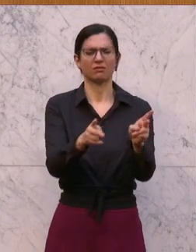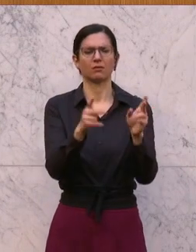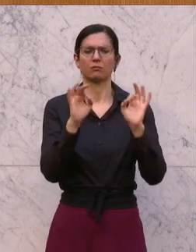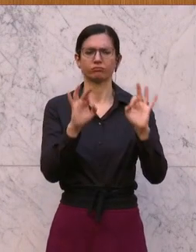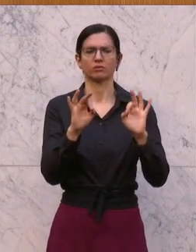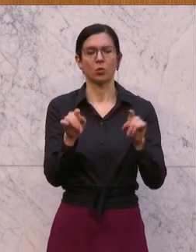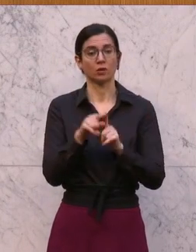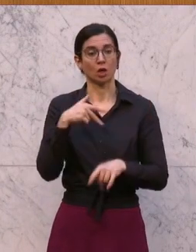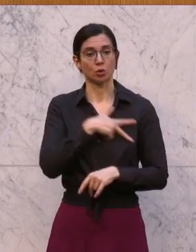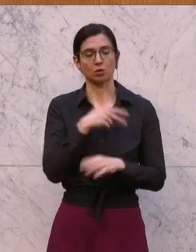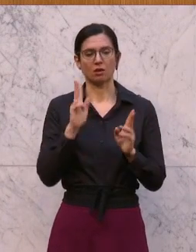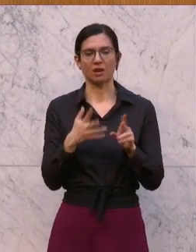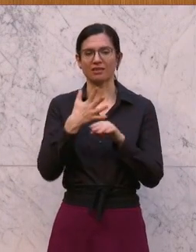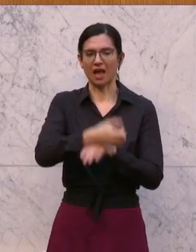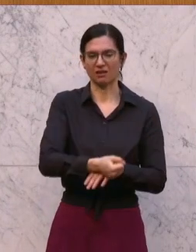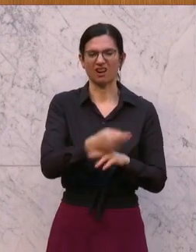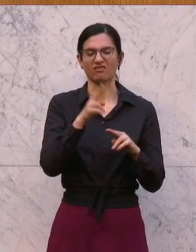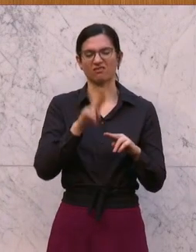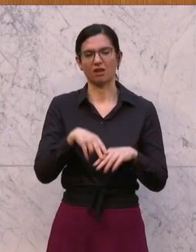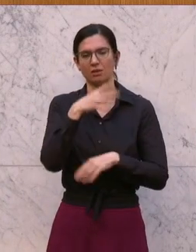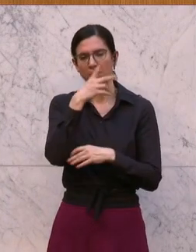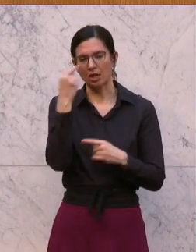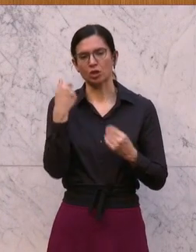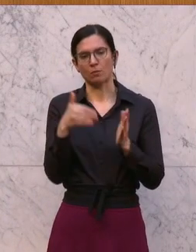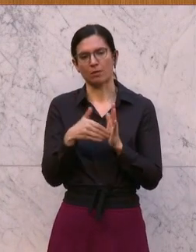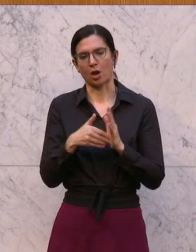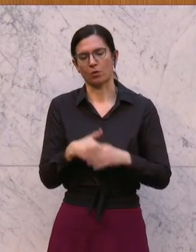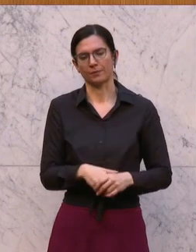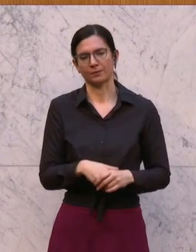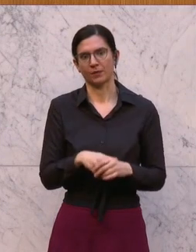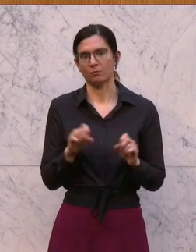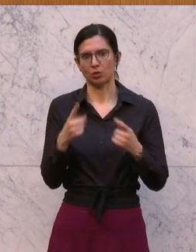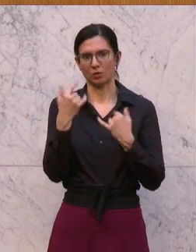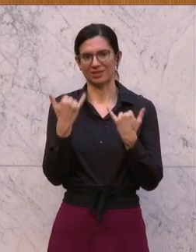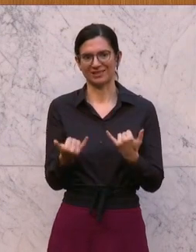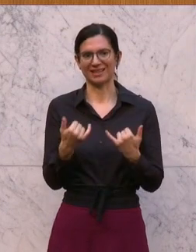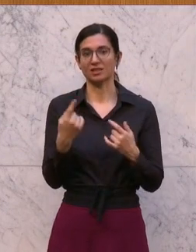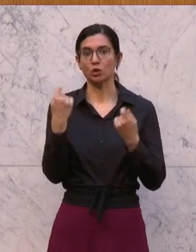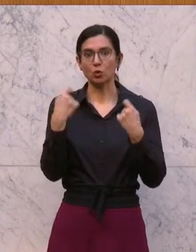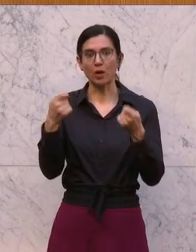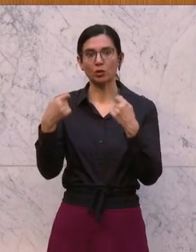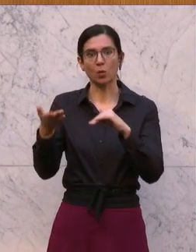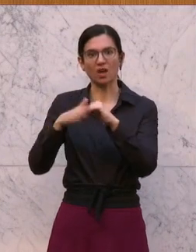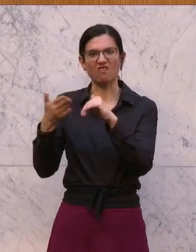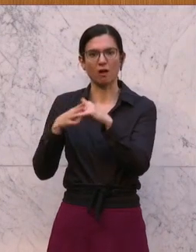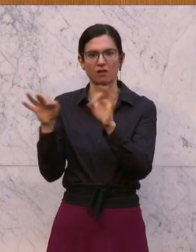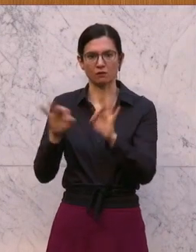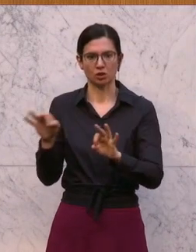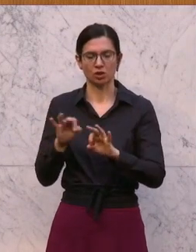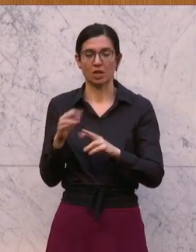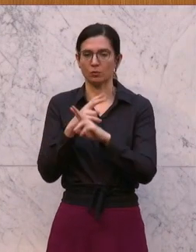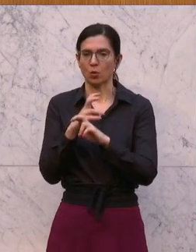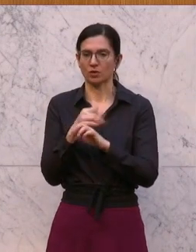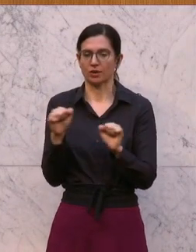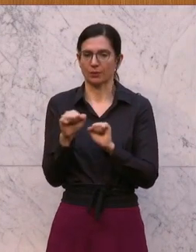sozial eingreifen können für jene Menschen, die es brauchen, vor allem jetzt, wo die Teuerung auch in diesem Ausmaß in Österreich besteht. Wir haben aber